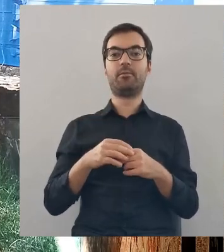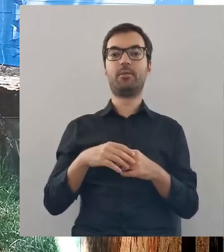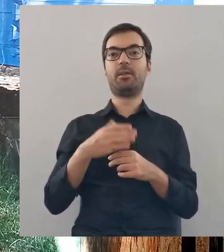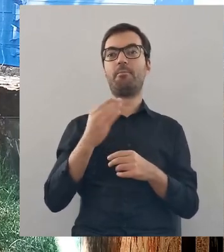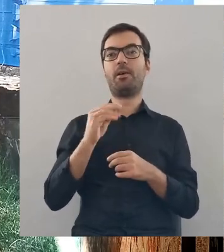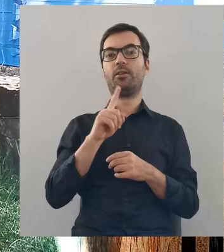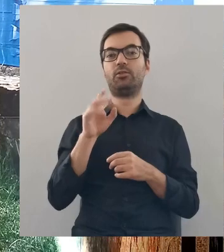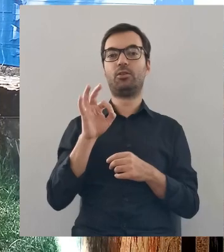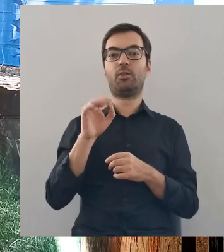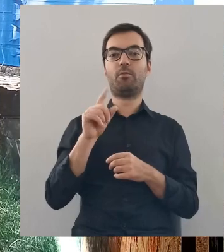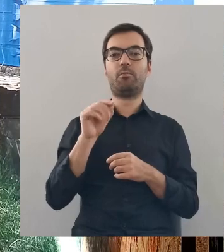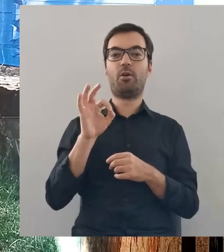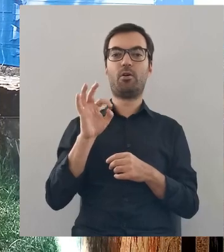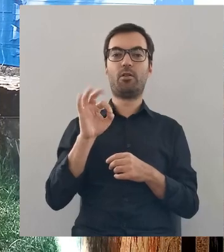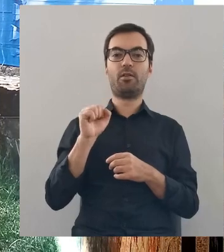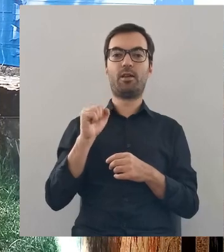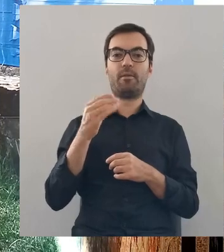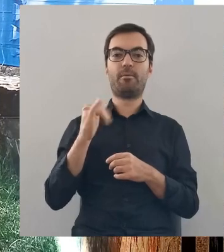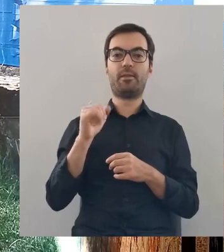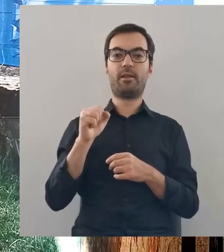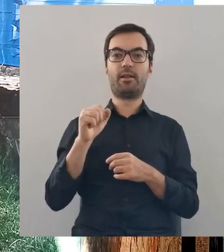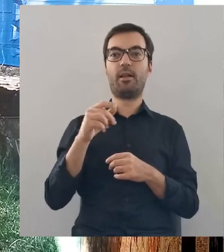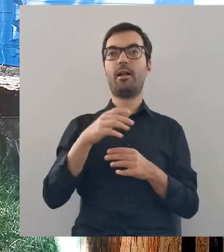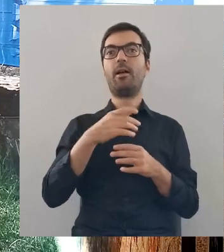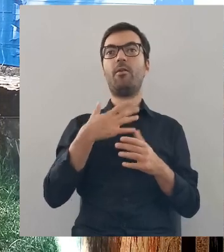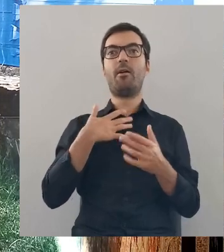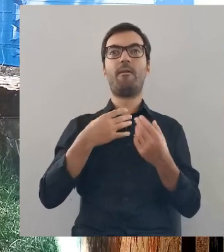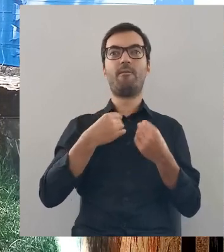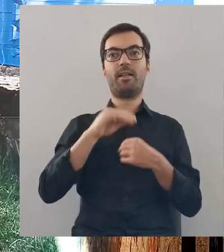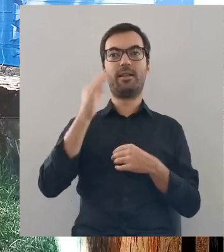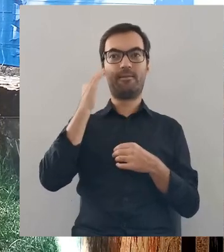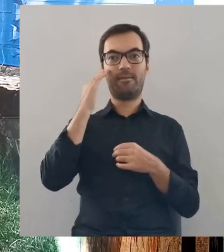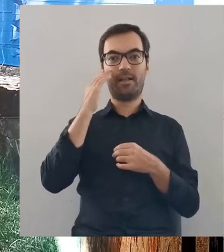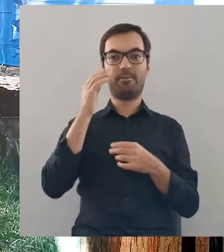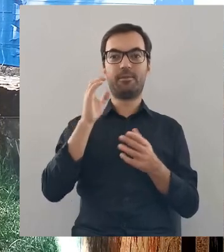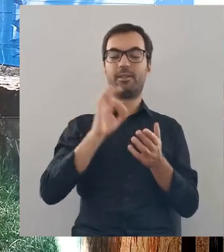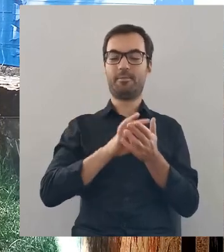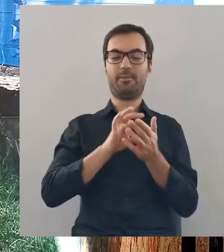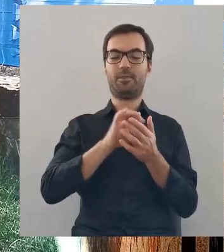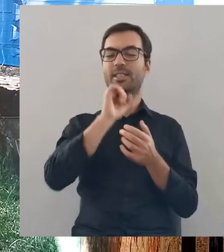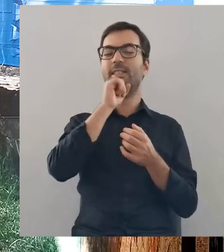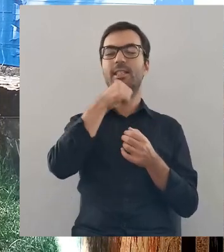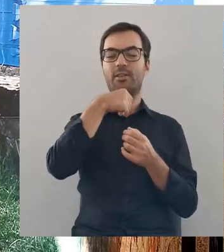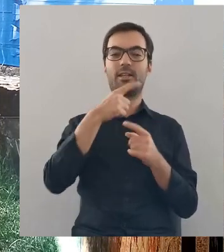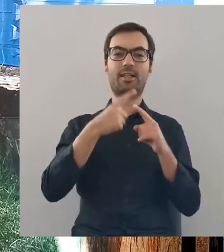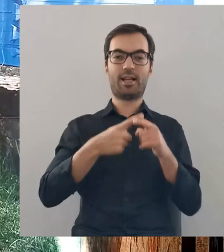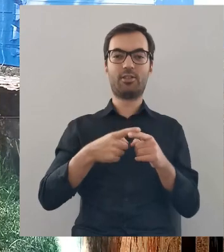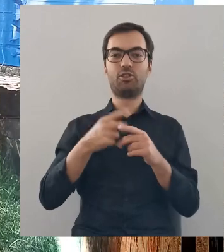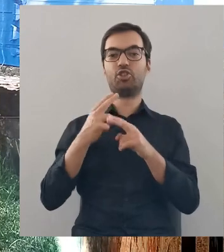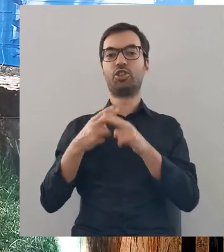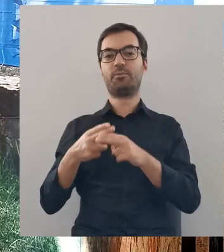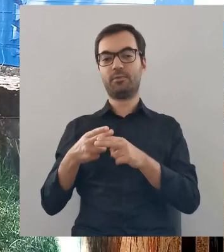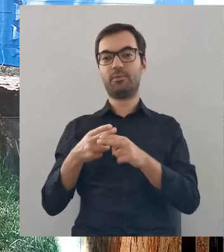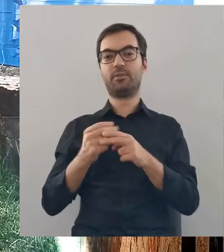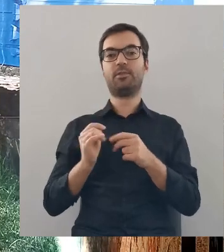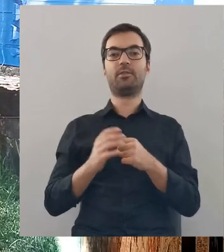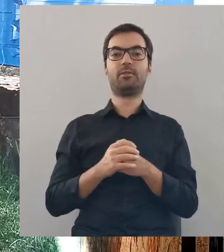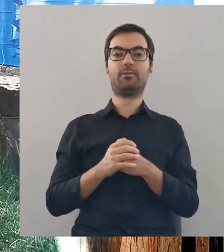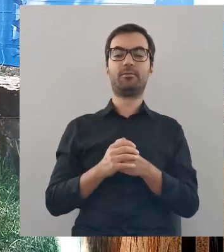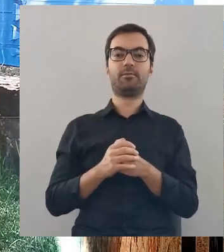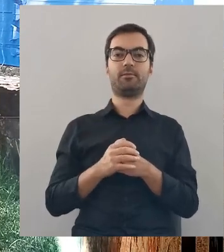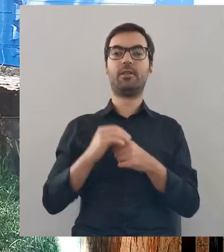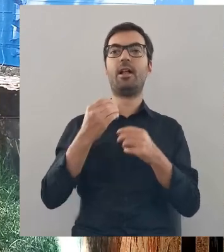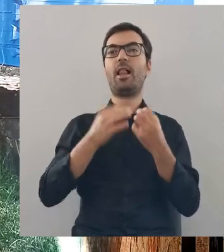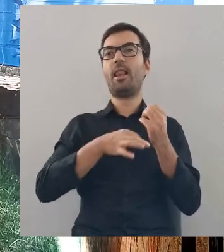mezopotamii może być nam bliższa, a na pewno ta antyczna grecka i rzymska